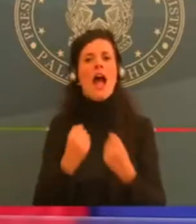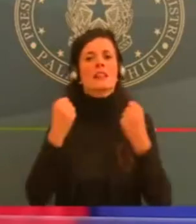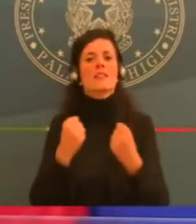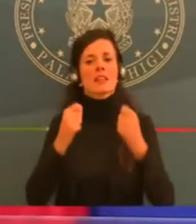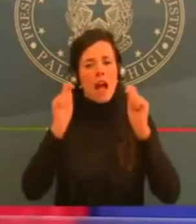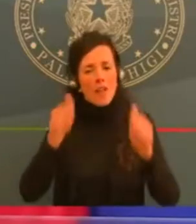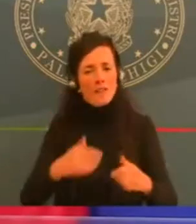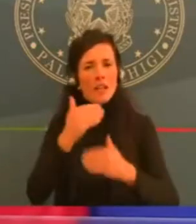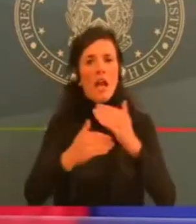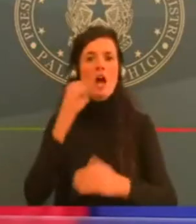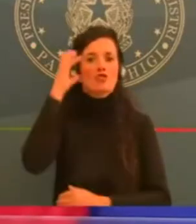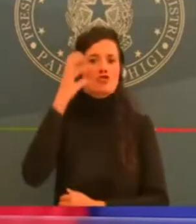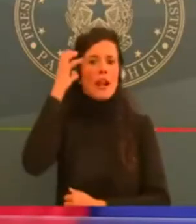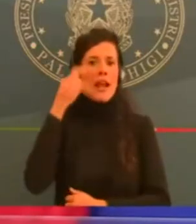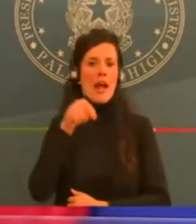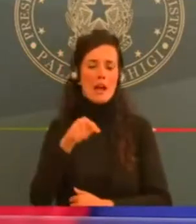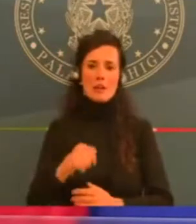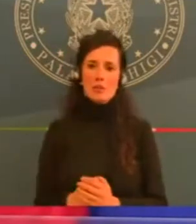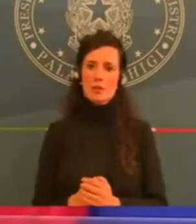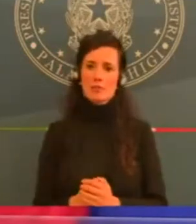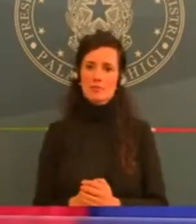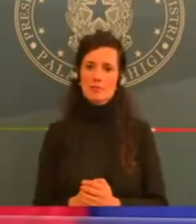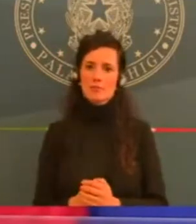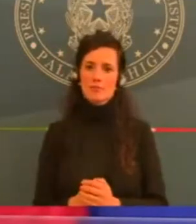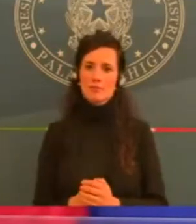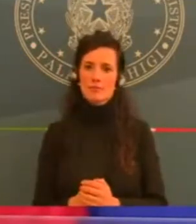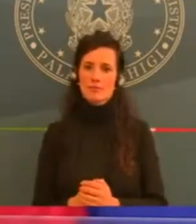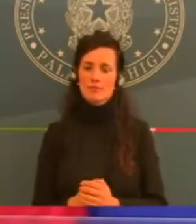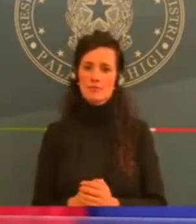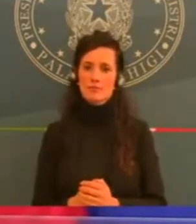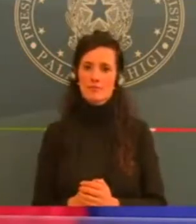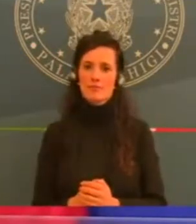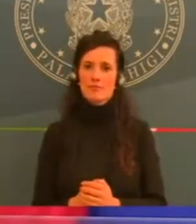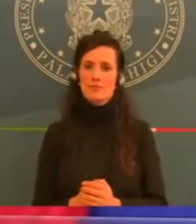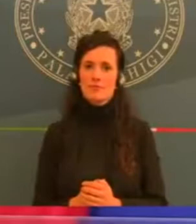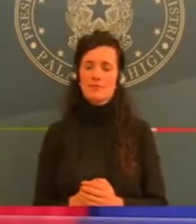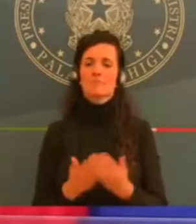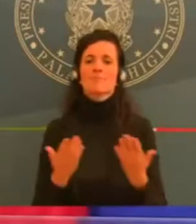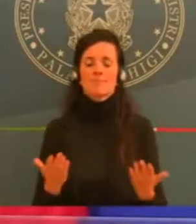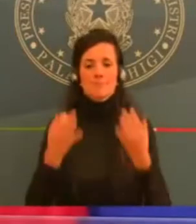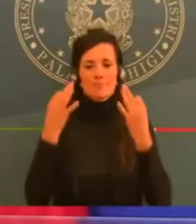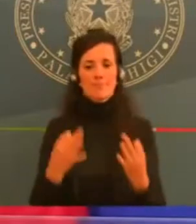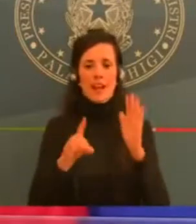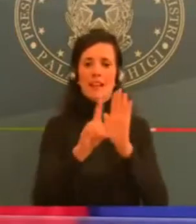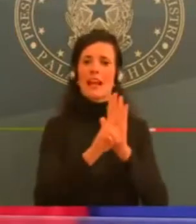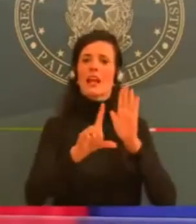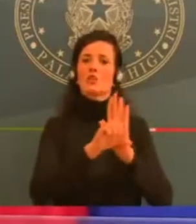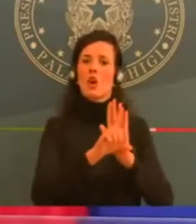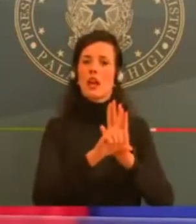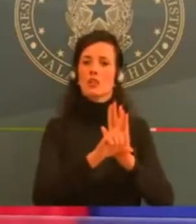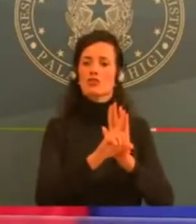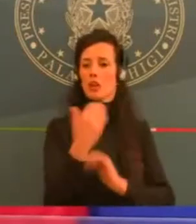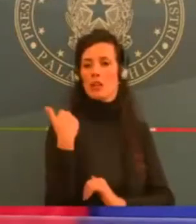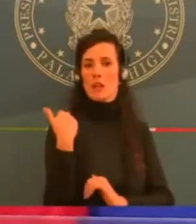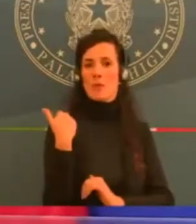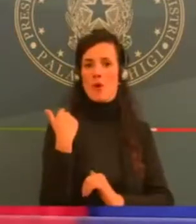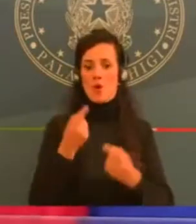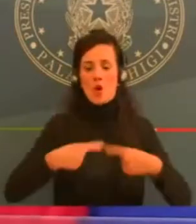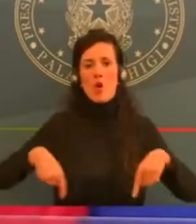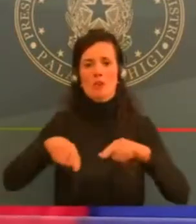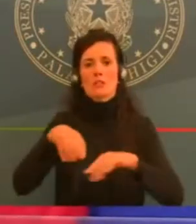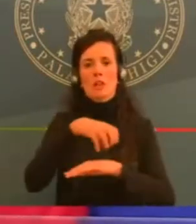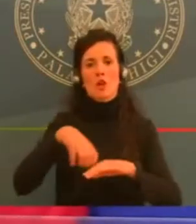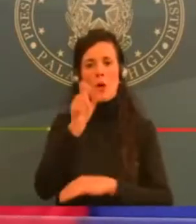Consiglio dei Ministri, questa volta con decreto legge e non con DPCM, che offre un punto di equilibrio tra la